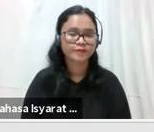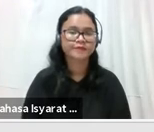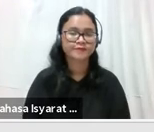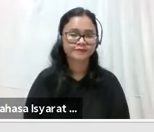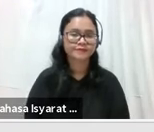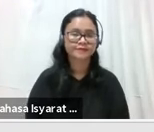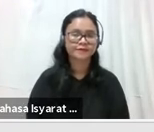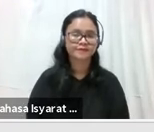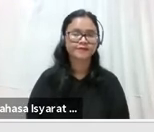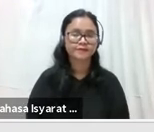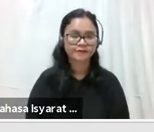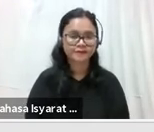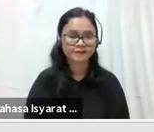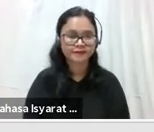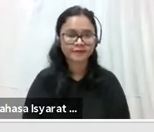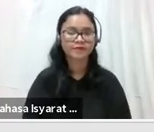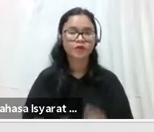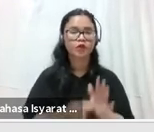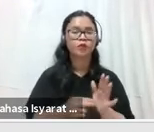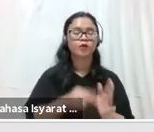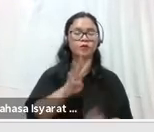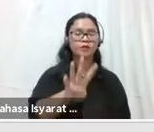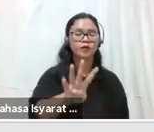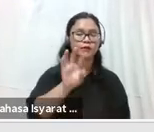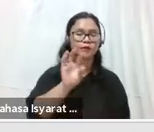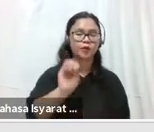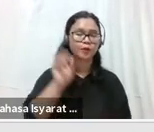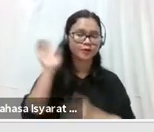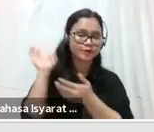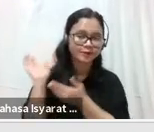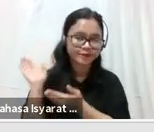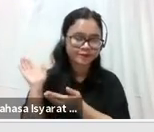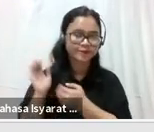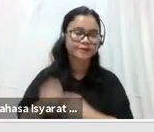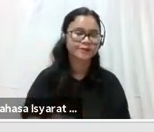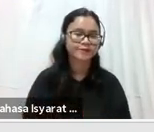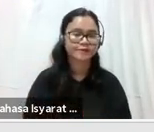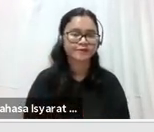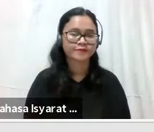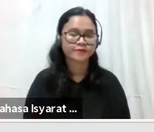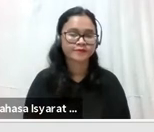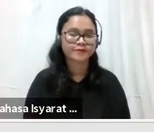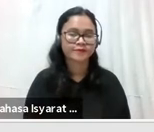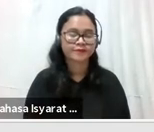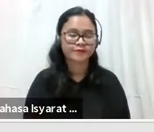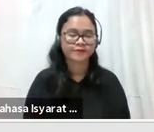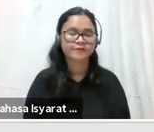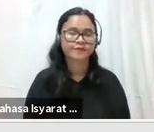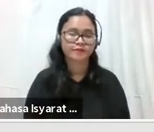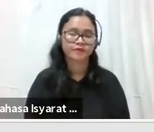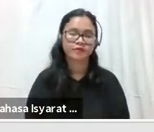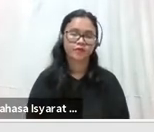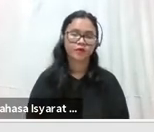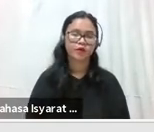Deaf Community. 41, Hari Kurniawan dalam kurung Individu.